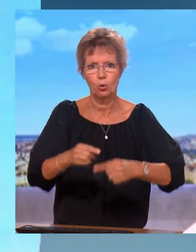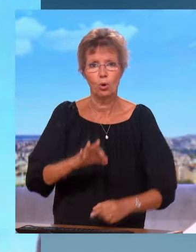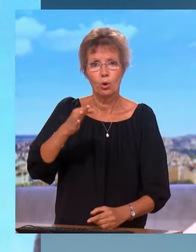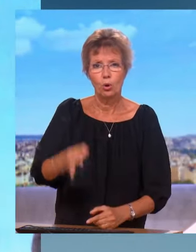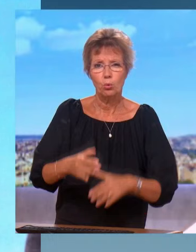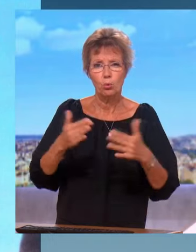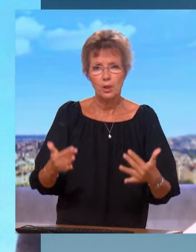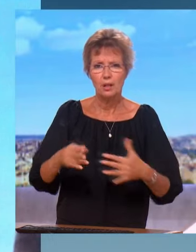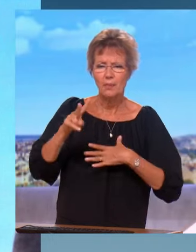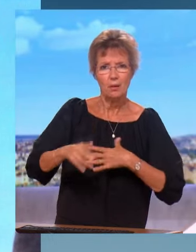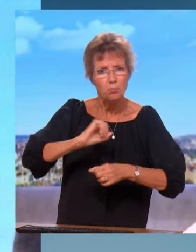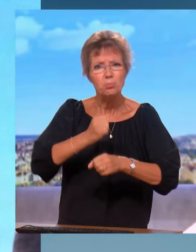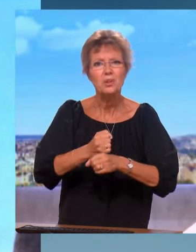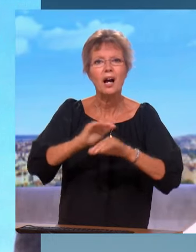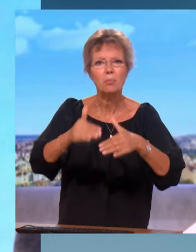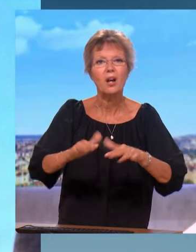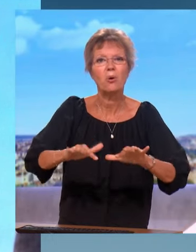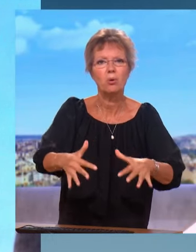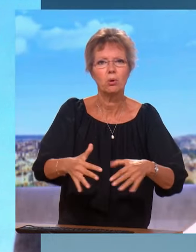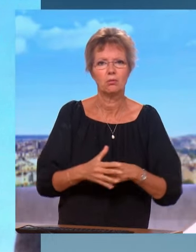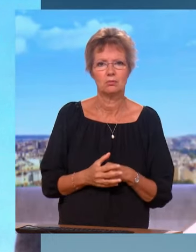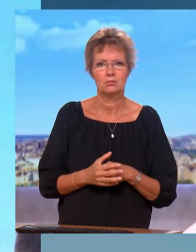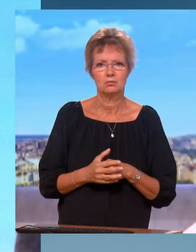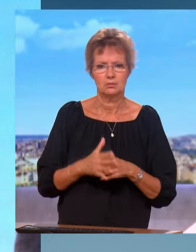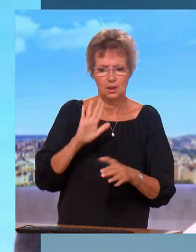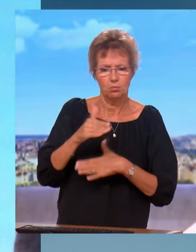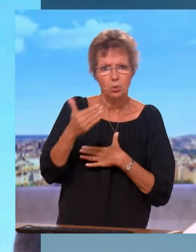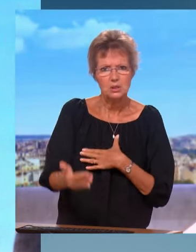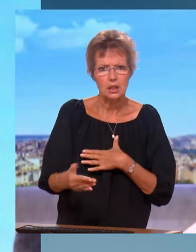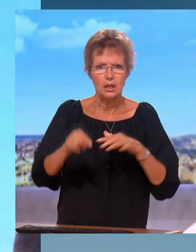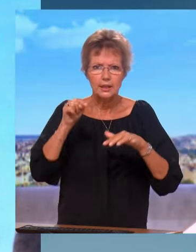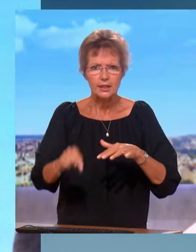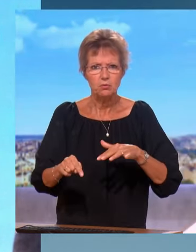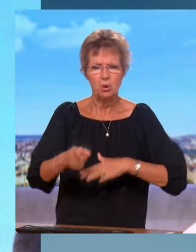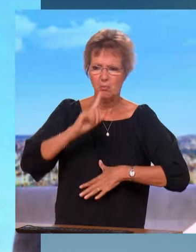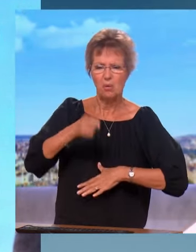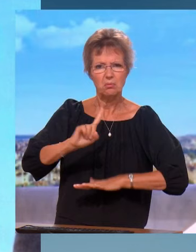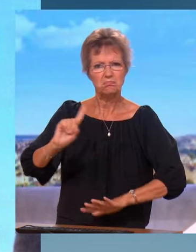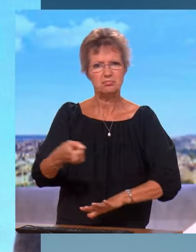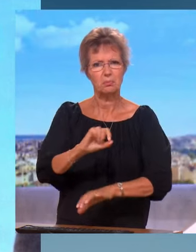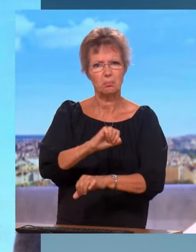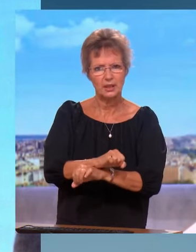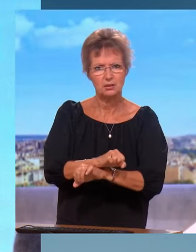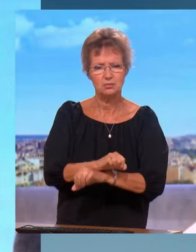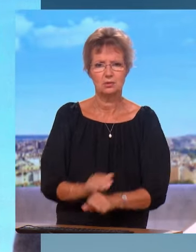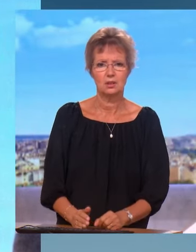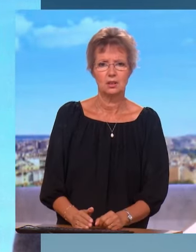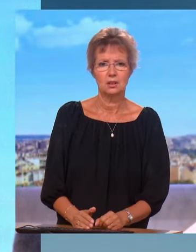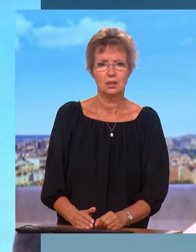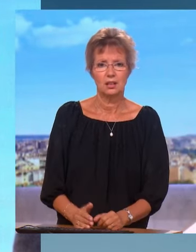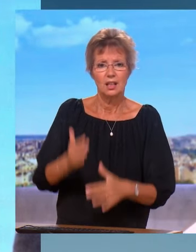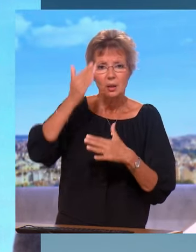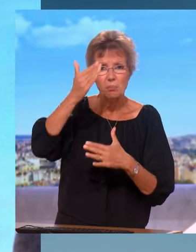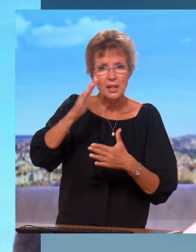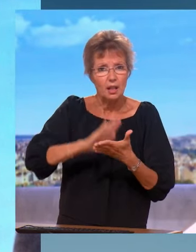Derrière, c'est la question de la condamnation et qui ensuite fait l'objet d'un mandat de dépôt. Si vous ne voulez plus voir ça, c'est la fin de l